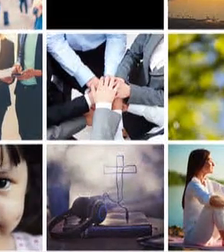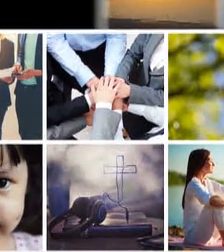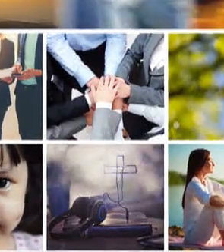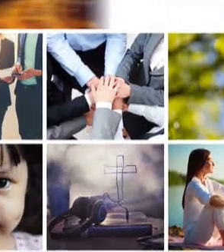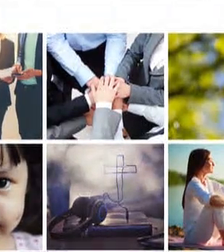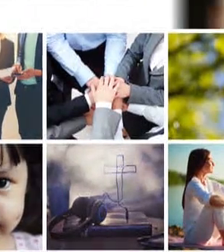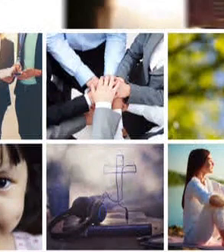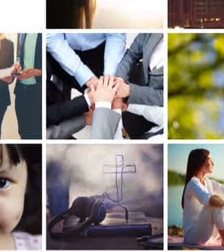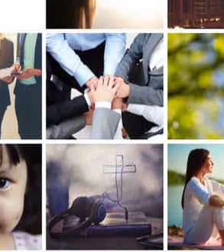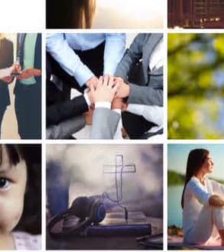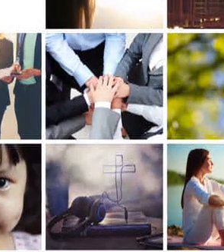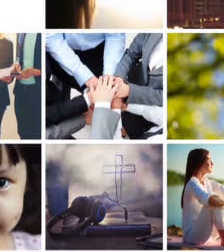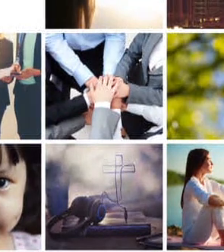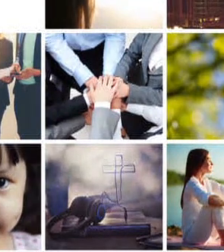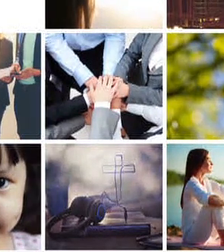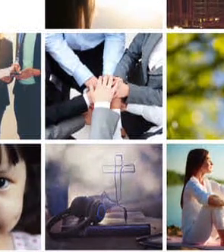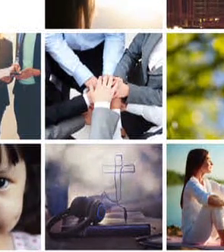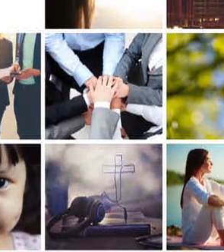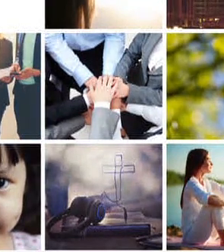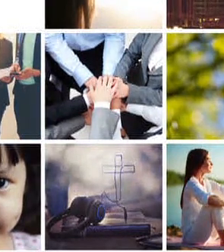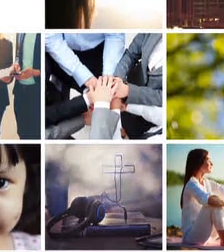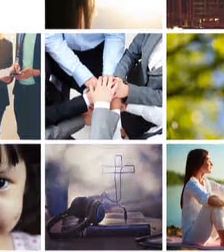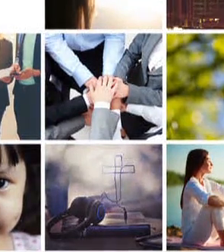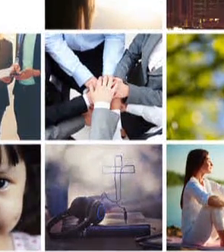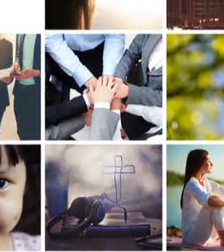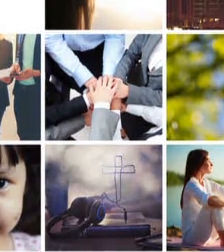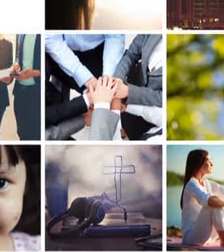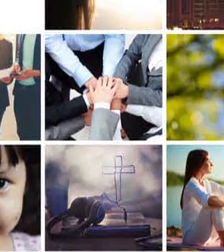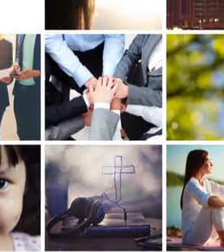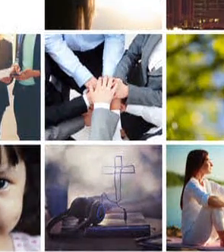MULȚUMIT PENTRU VIZIONARE! MULȚUMIT PENTRU VIZIONARE! VIZIONARE! PENTRU